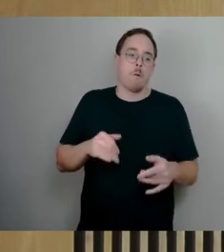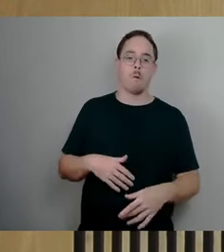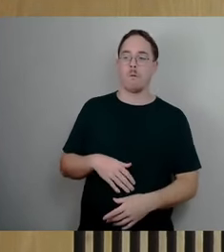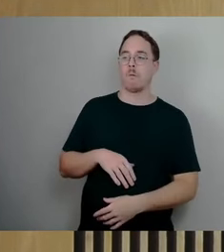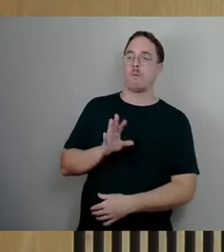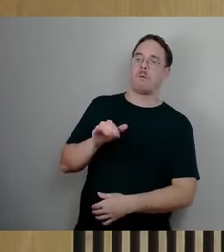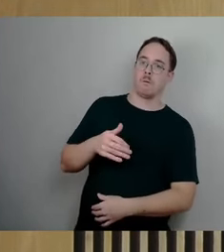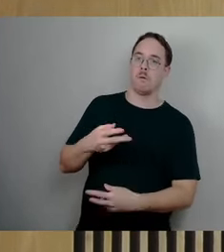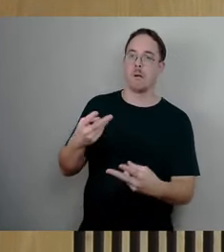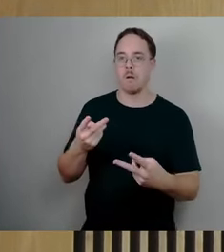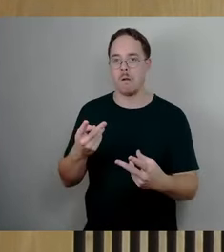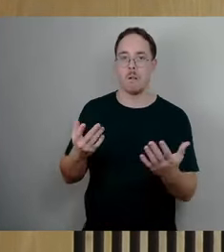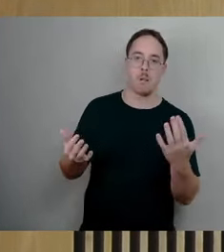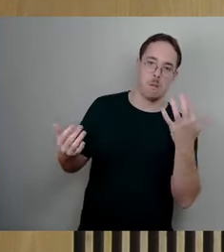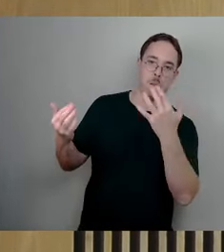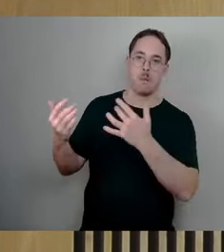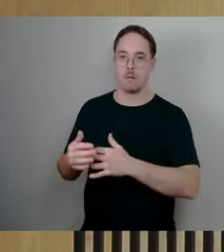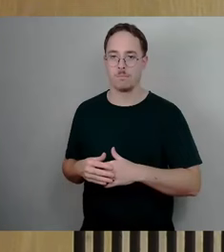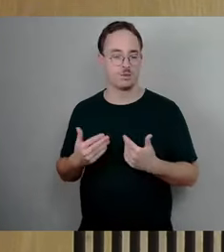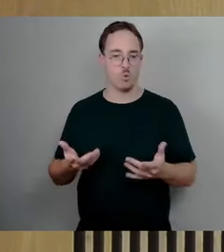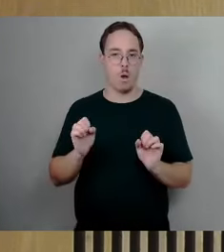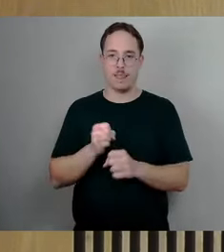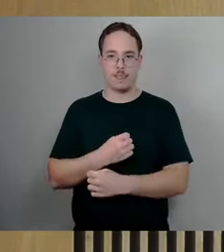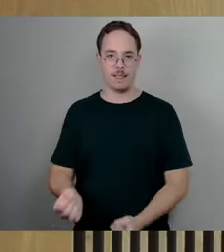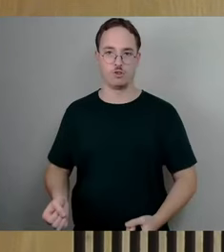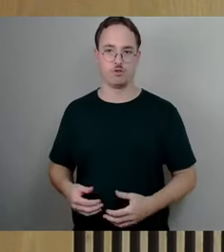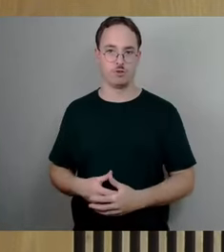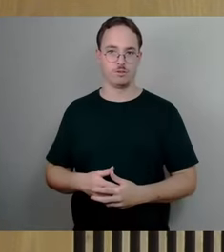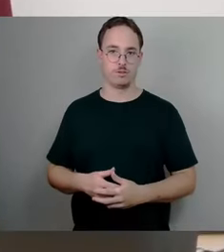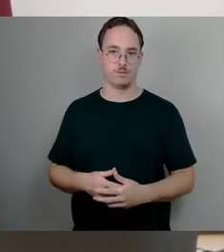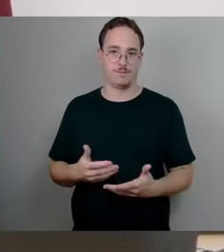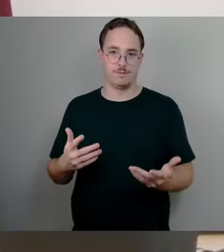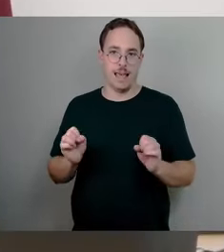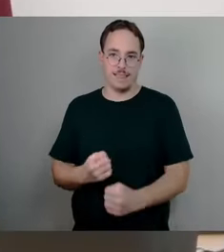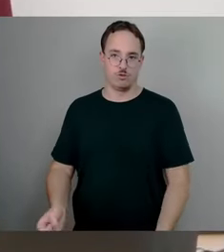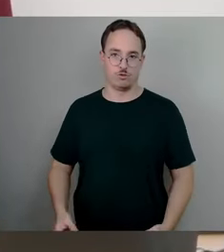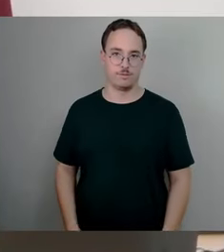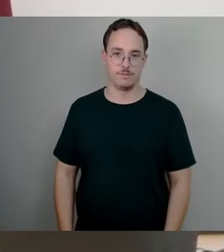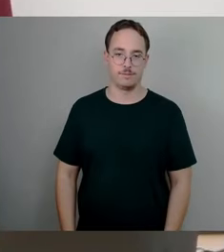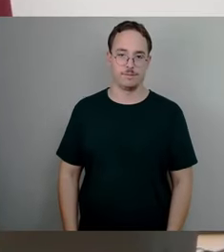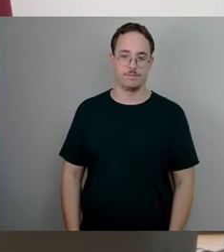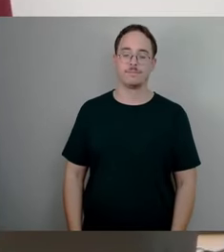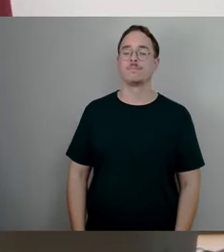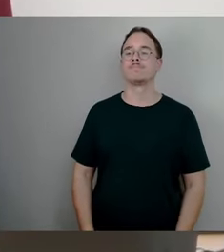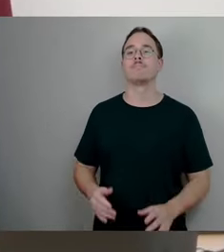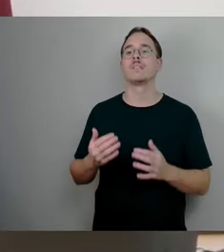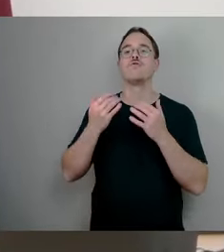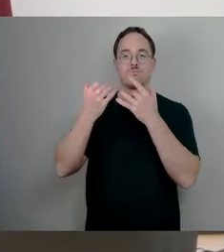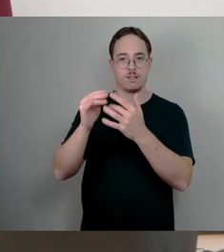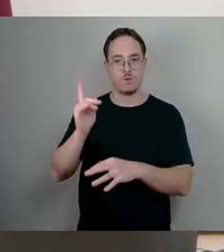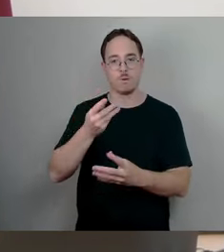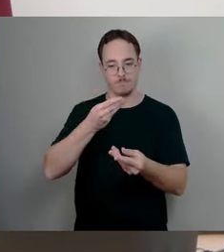widerspricht allen Regeln der Arbeit in diesem Stadtrat. Damit können wir uns dann vortrefflich auseinandersetzen.